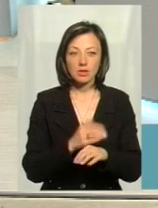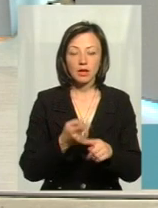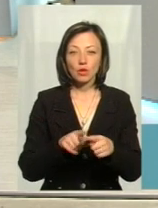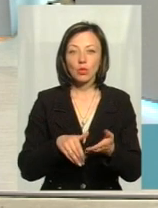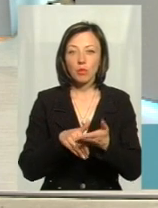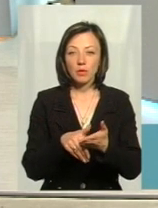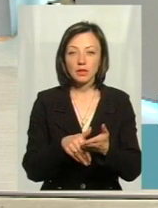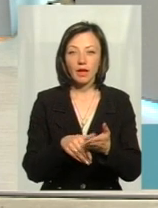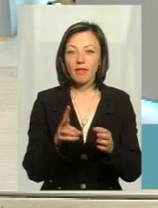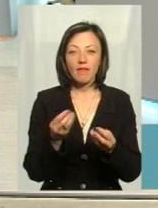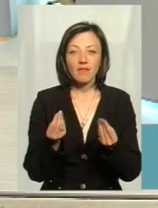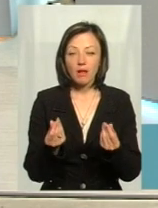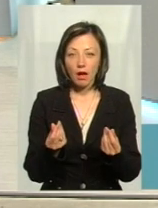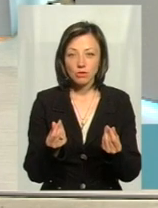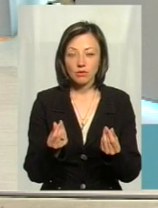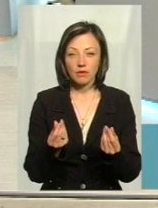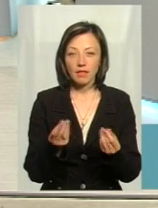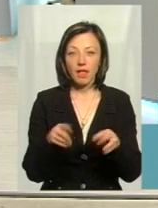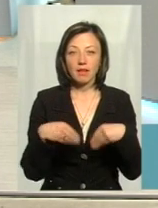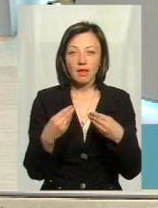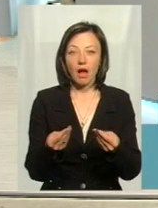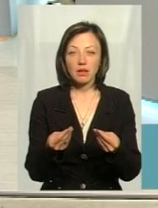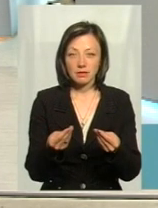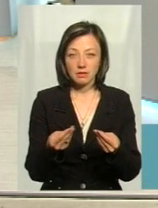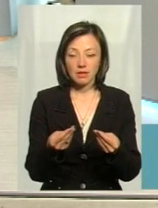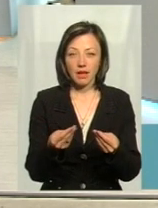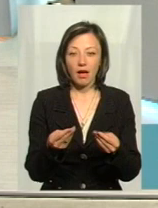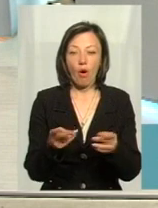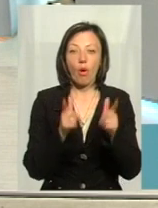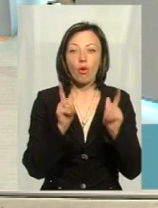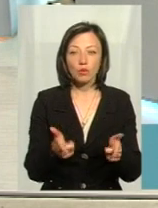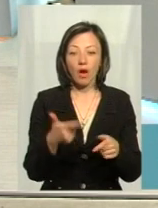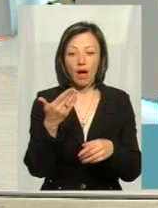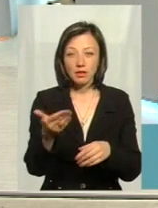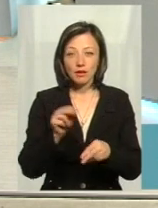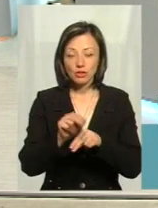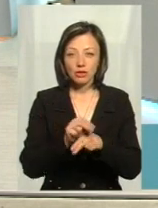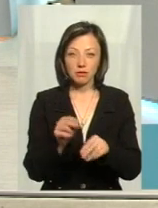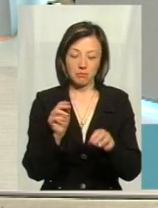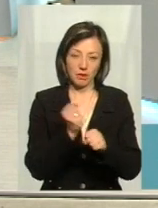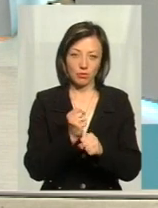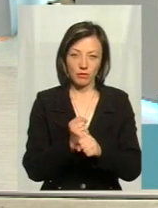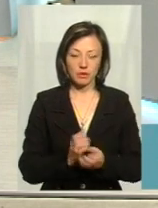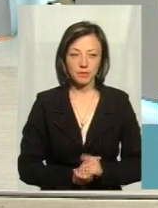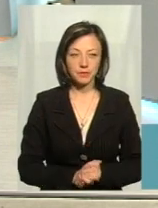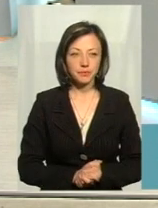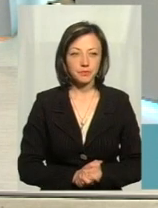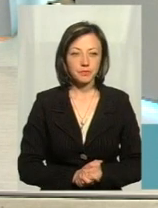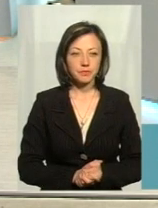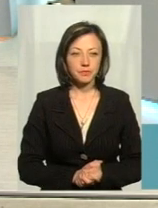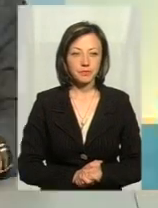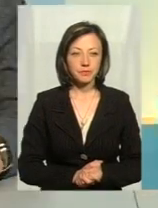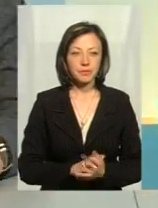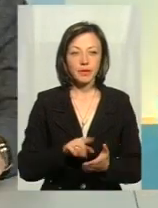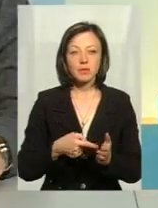Тобто допомогти їм якось не фінансово, тобто не дати їм рибу, а дати їм удочку, дітлові триви. Домогти можливості. Звичайно. І